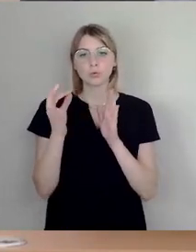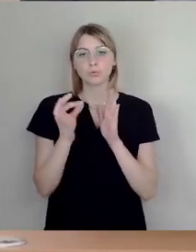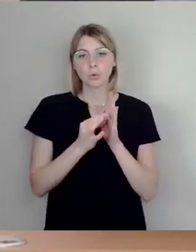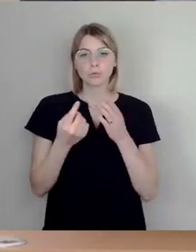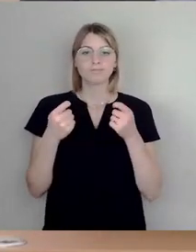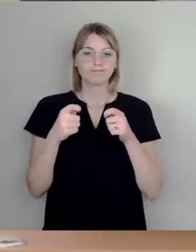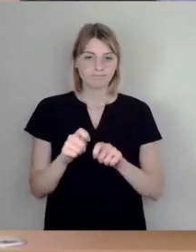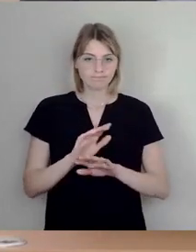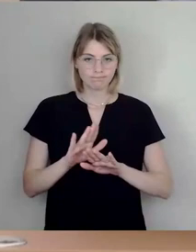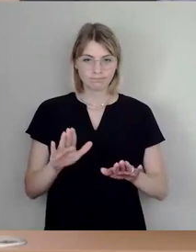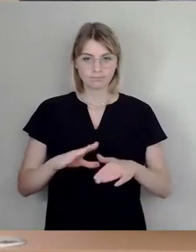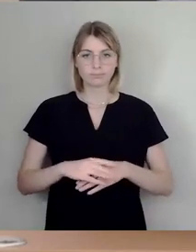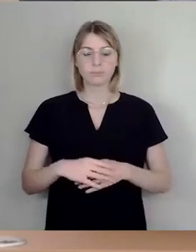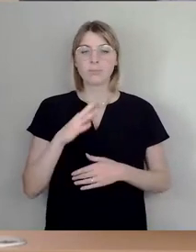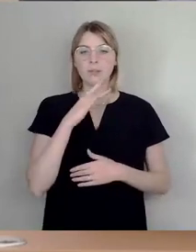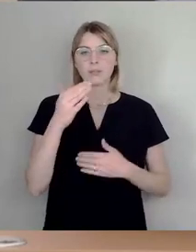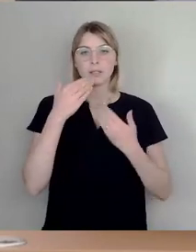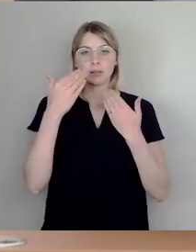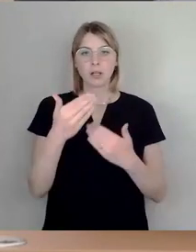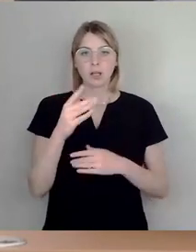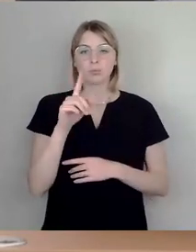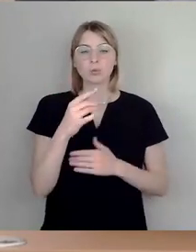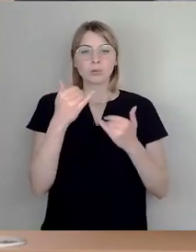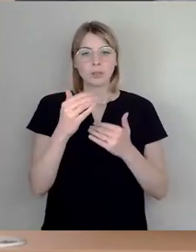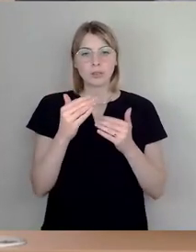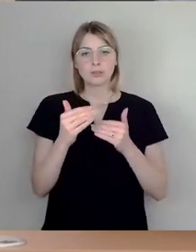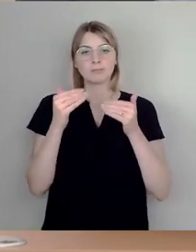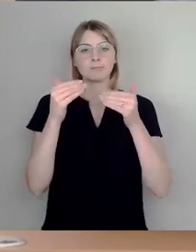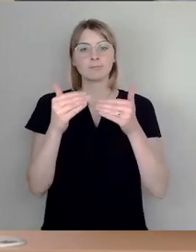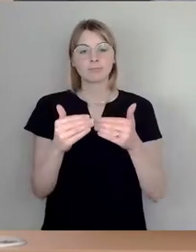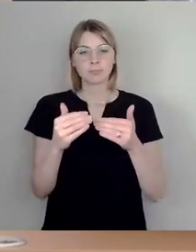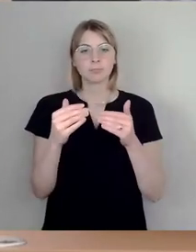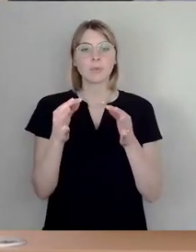Vielen Dank. wir kommen zum Tagesordnungspunkt 27 19. kommen zum Tagesordnungspunkt Vielen